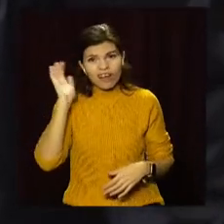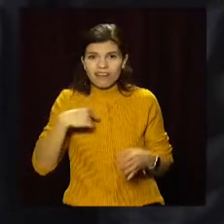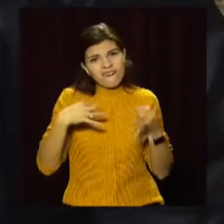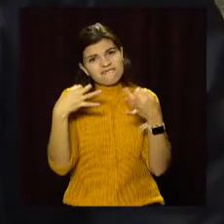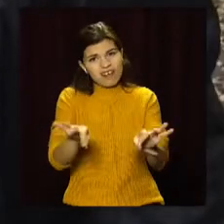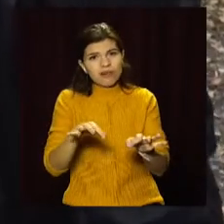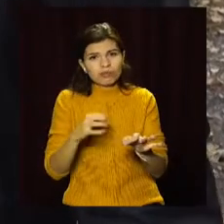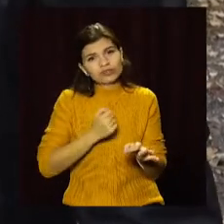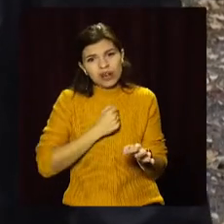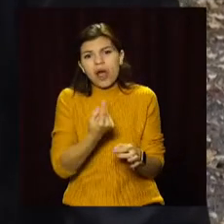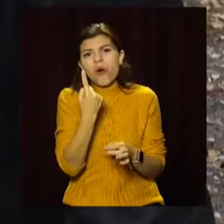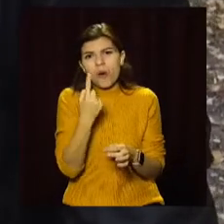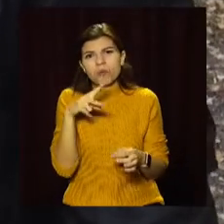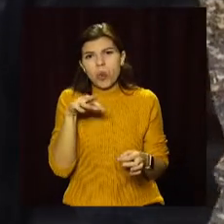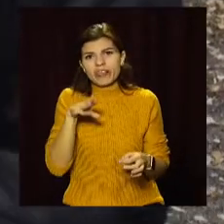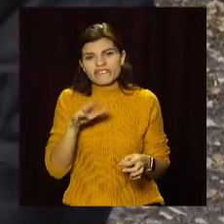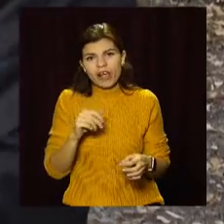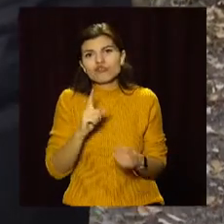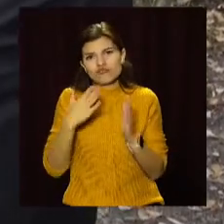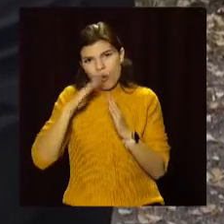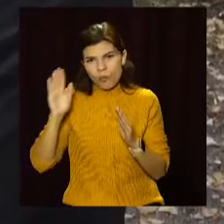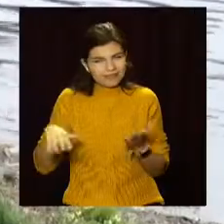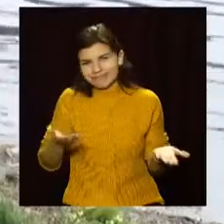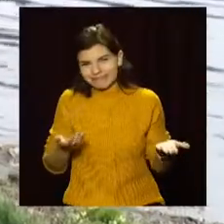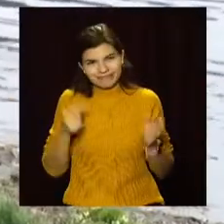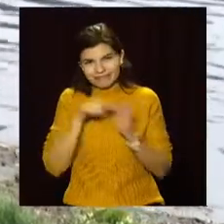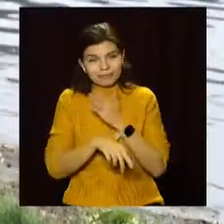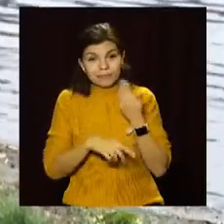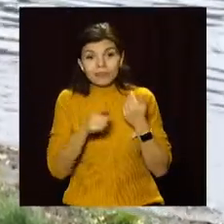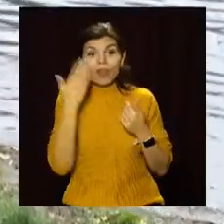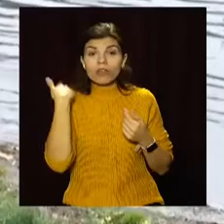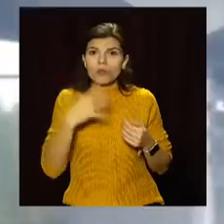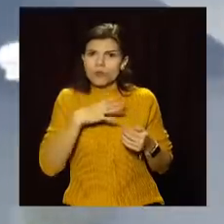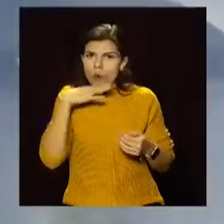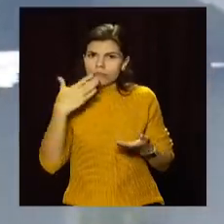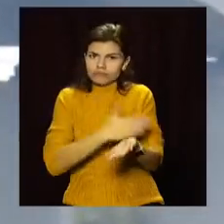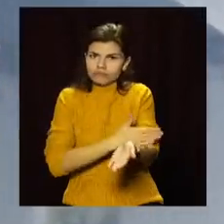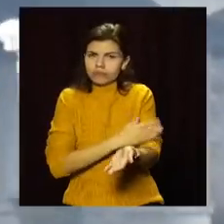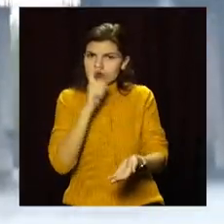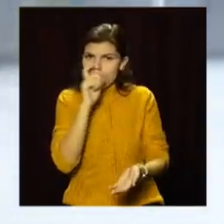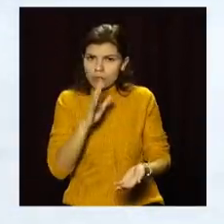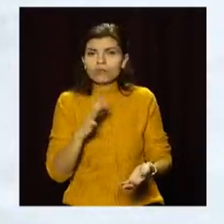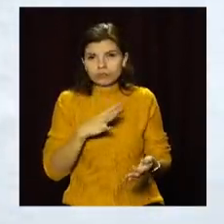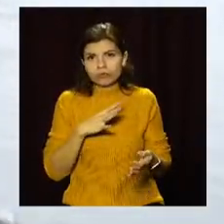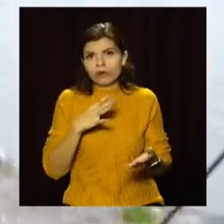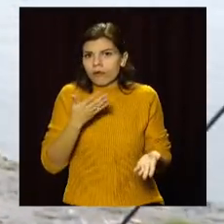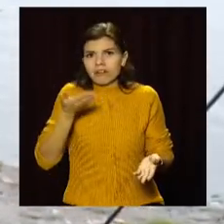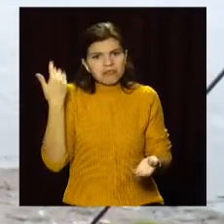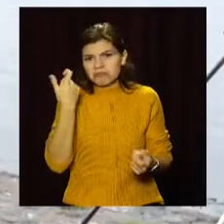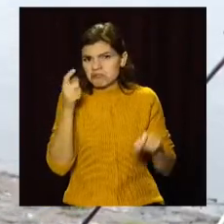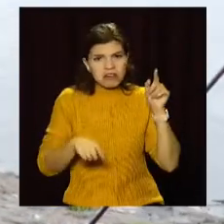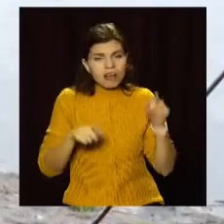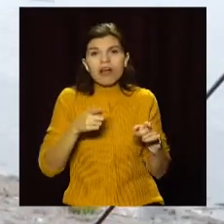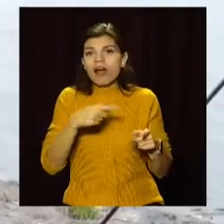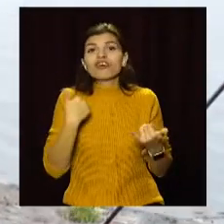Ну що ж, з одній плотві їхати додому якось не то, все. Коли мав значні улови, каже, вже й не пам'ятає. На рибалку ходить заради